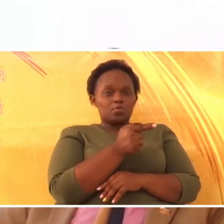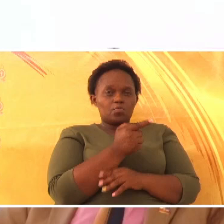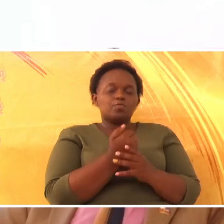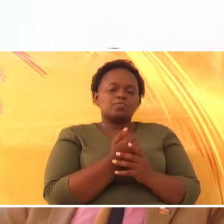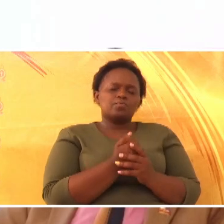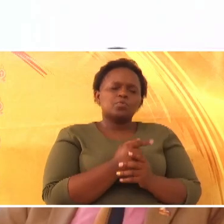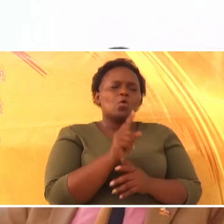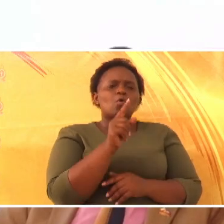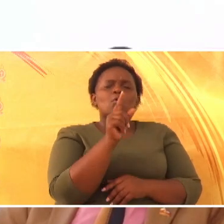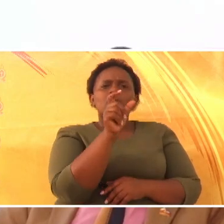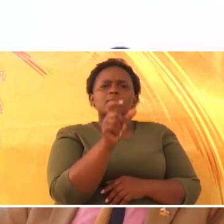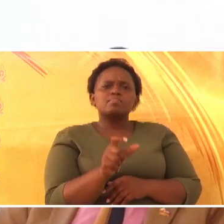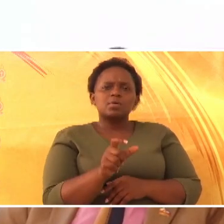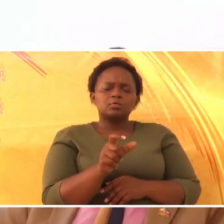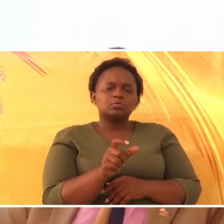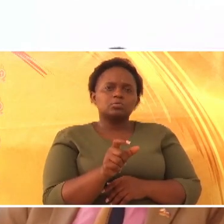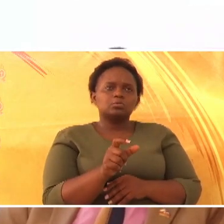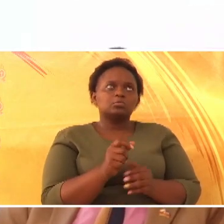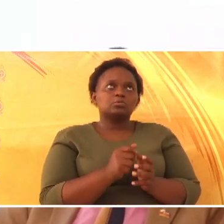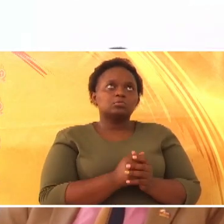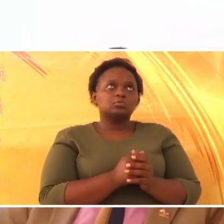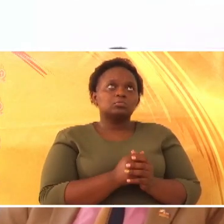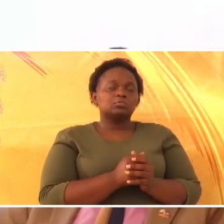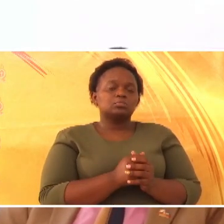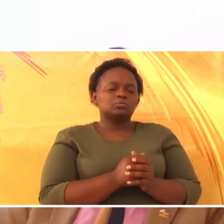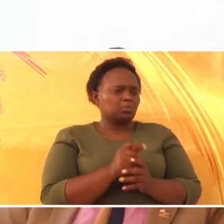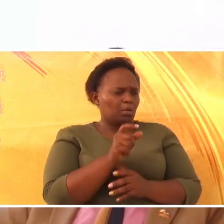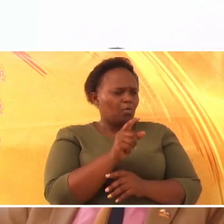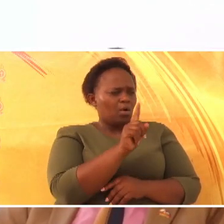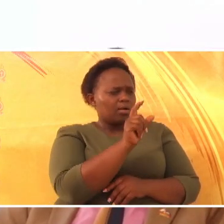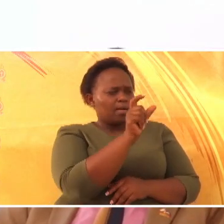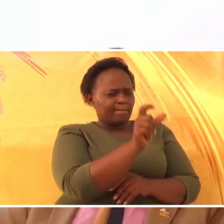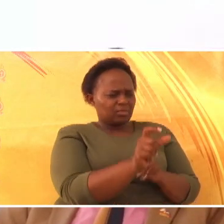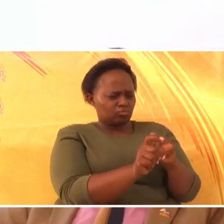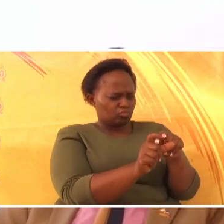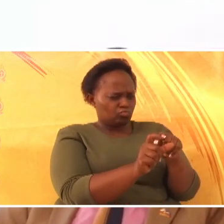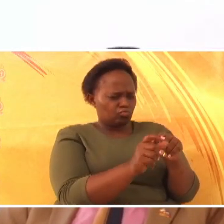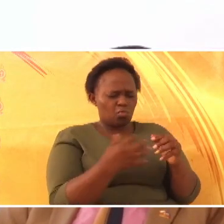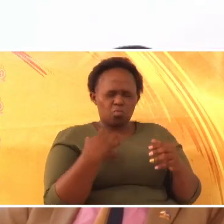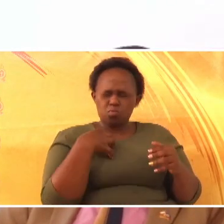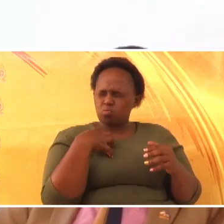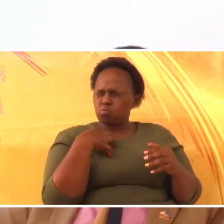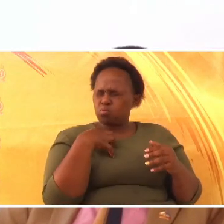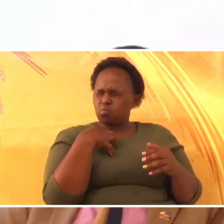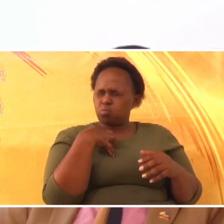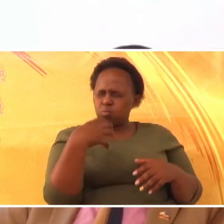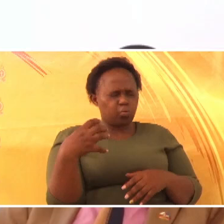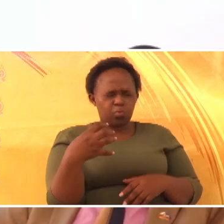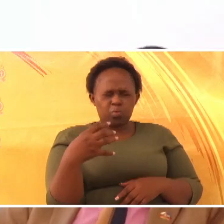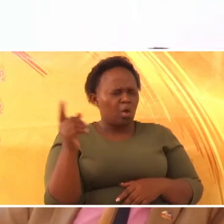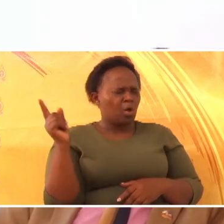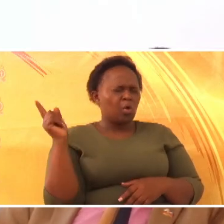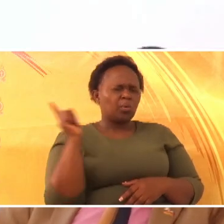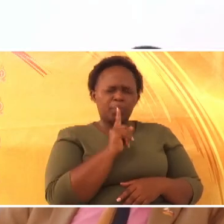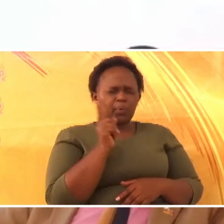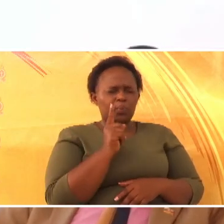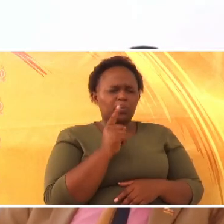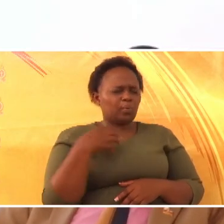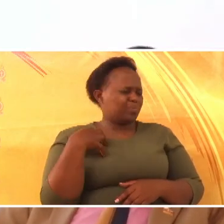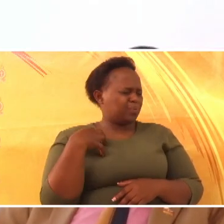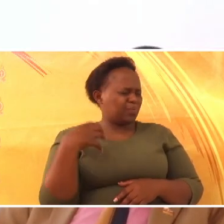mtumuwa jamba, alikuwa tajiri sana. Alikuwa tajiri, tajiri kabisa.